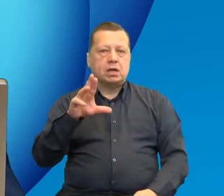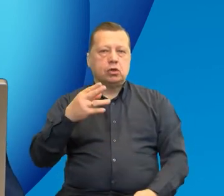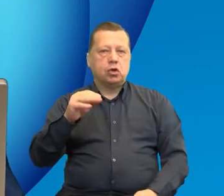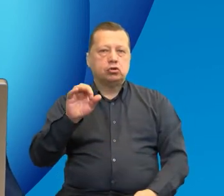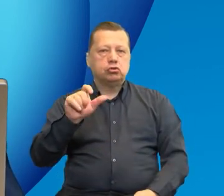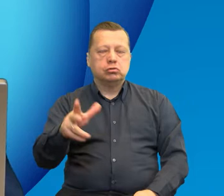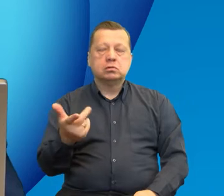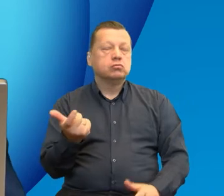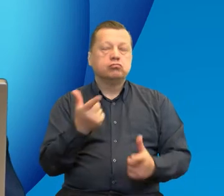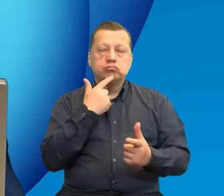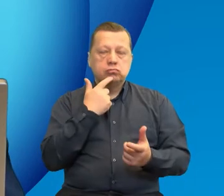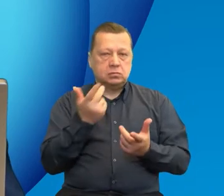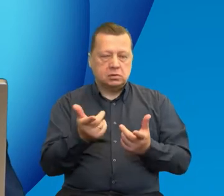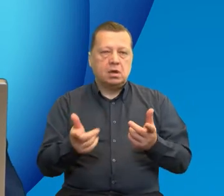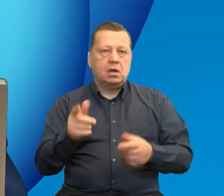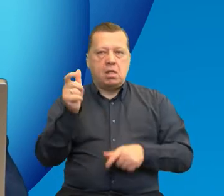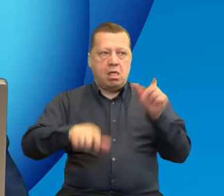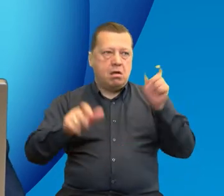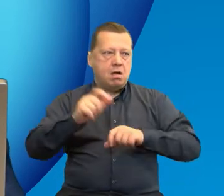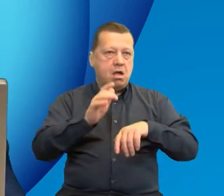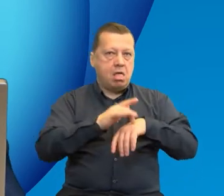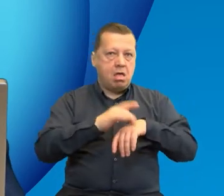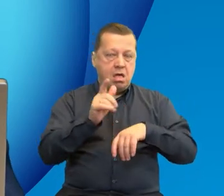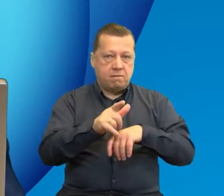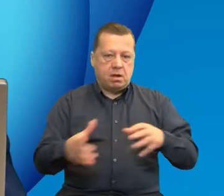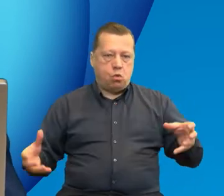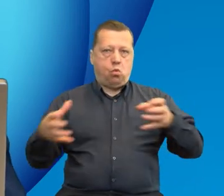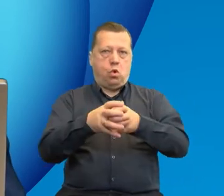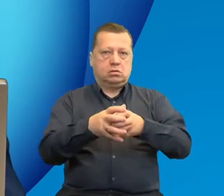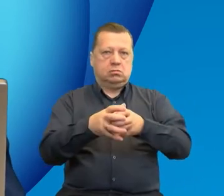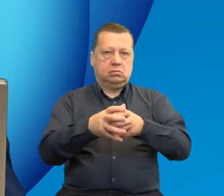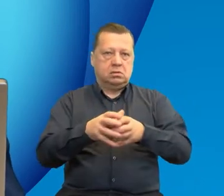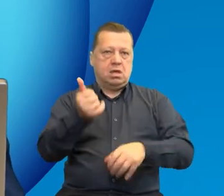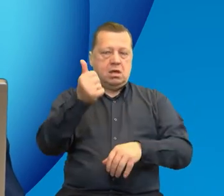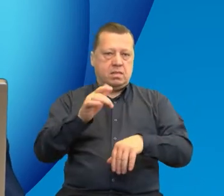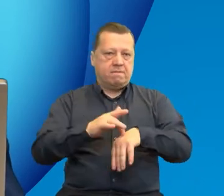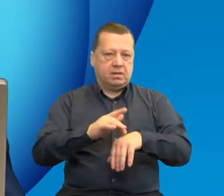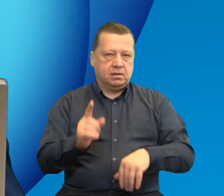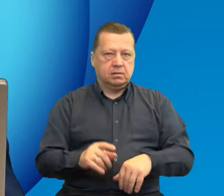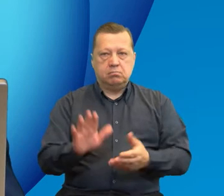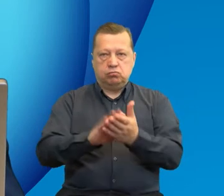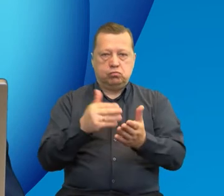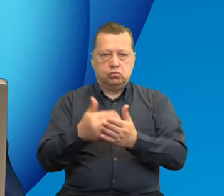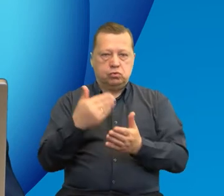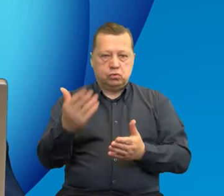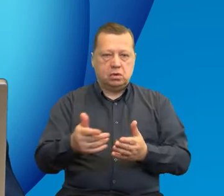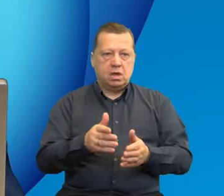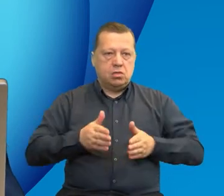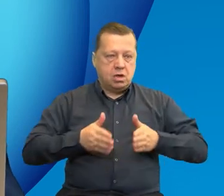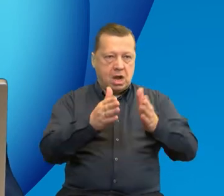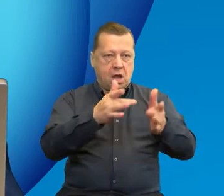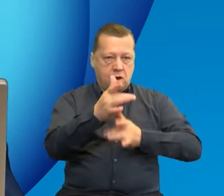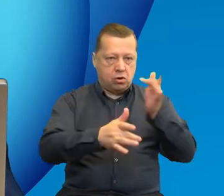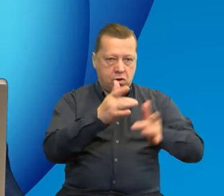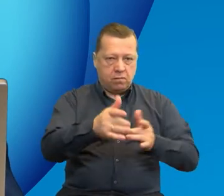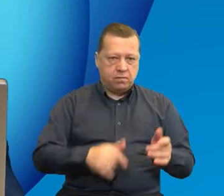możliwość łączenia pojedynczych efektów w większą całość. Przykładowo, jeśli powstaje trasa rowerowa